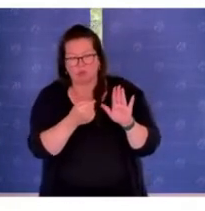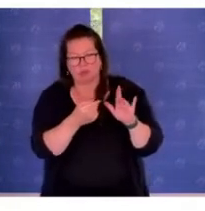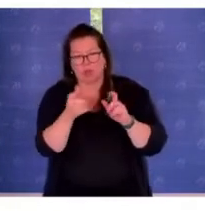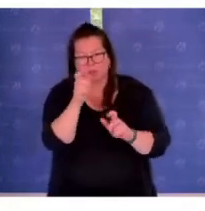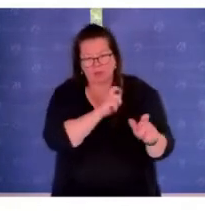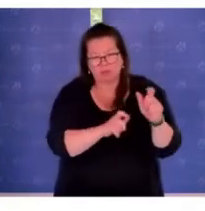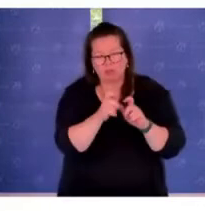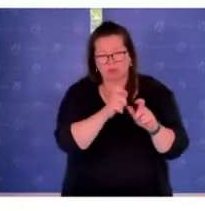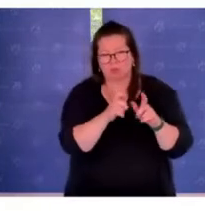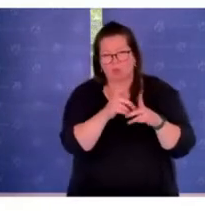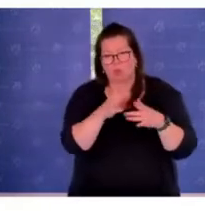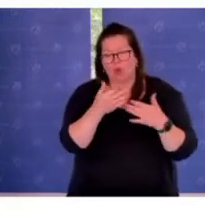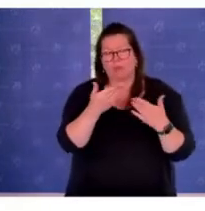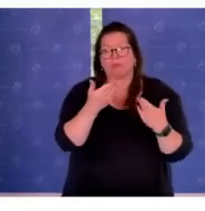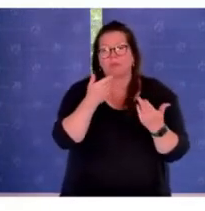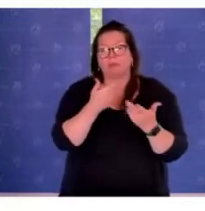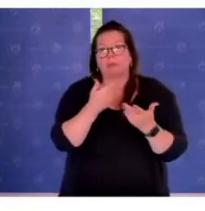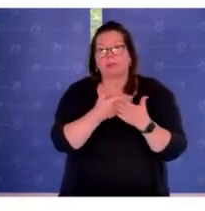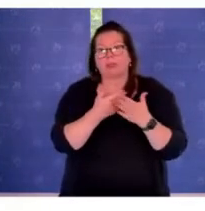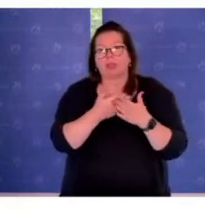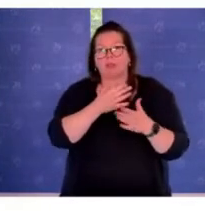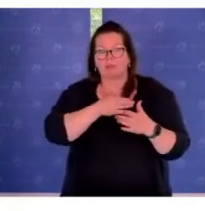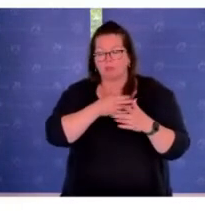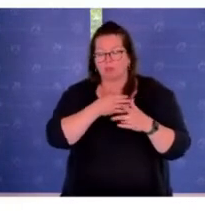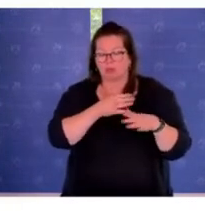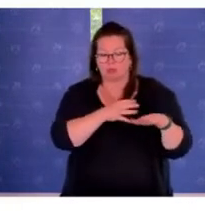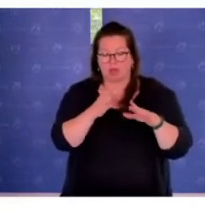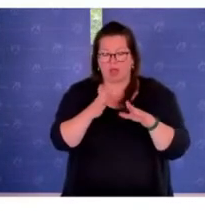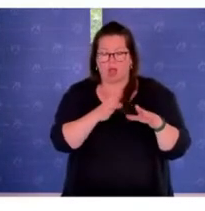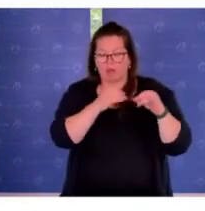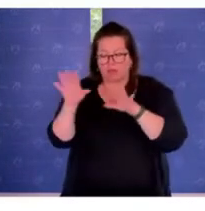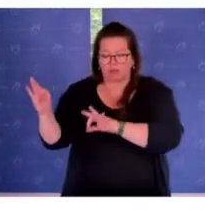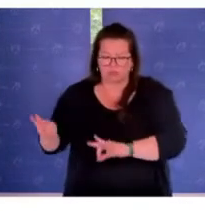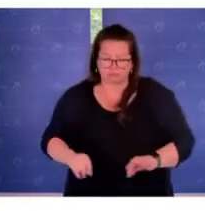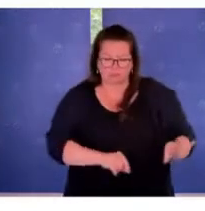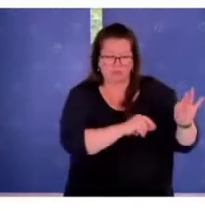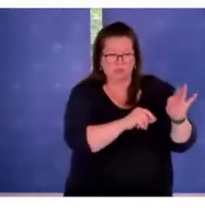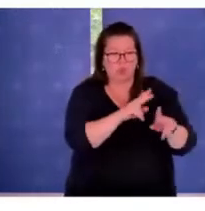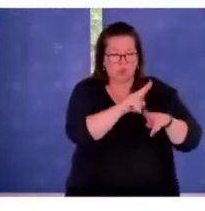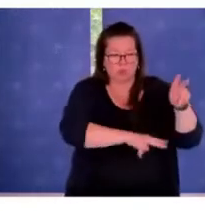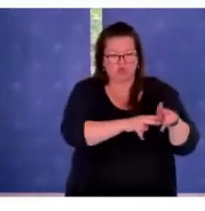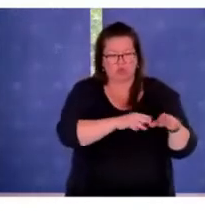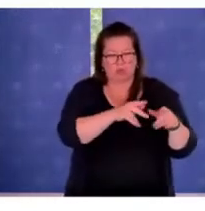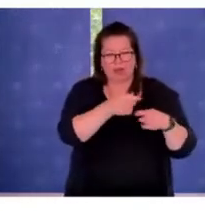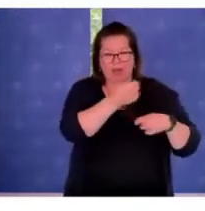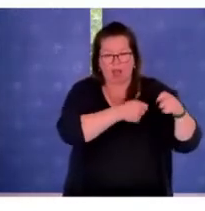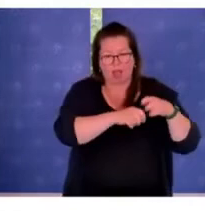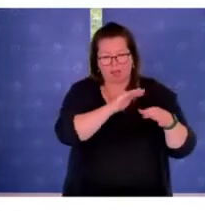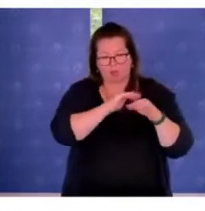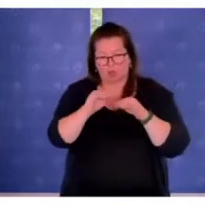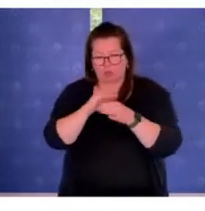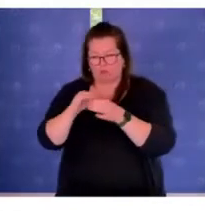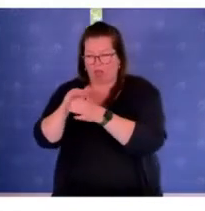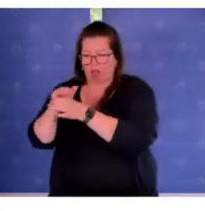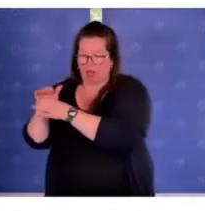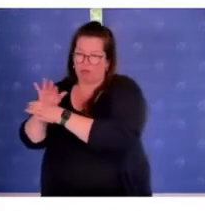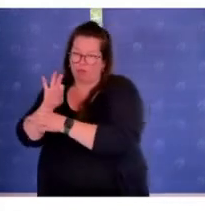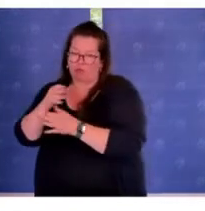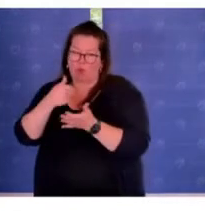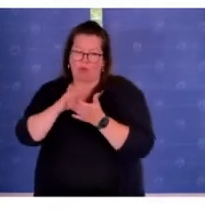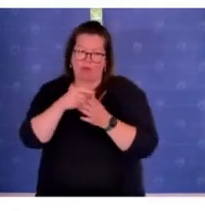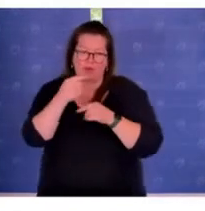andere Bereiche. Und damit schließe ich die Klammer zu meinem Eingang, den unterschiedlichen Handlungsfeldern des Landeskonzepts zur Weiterentwicklung der